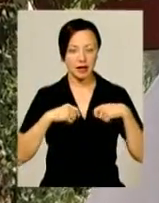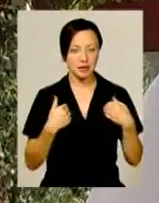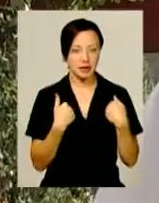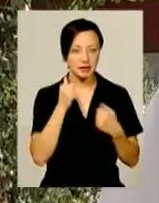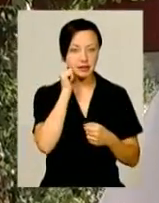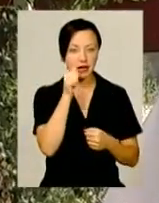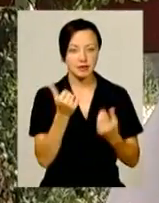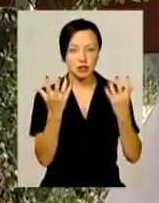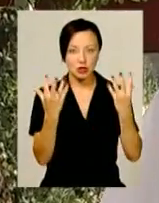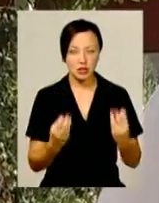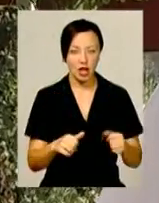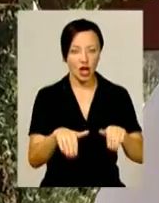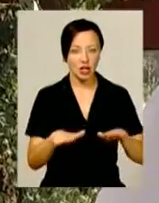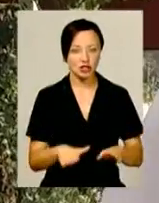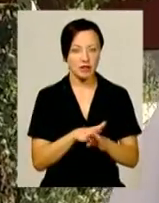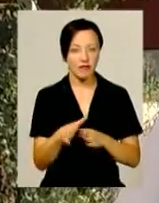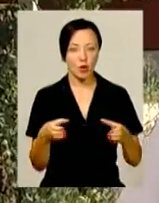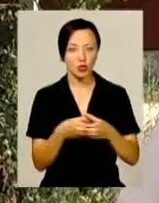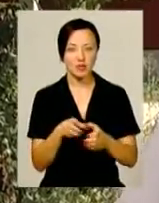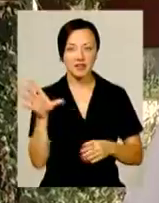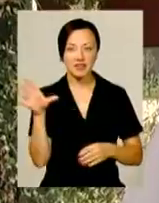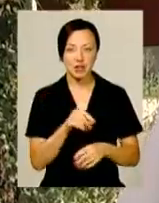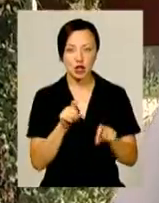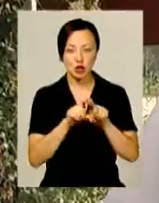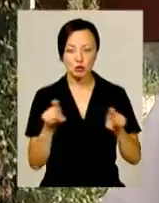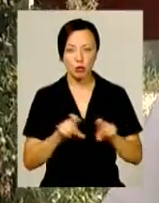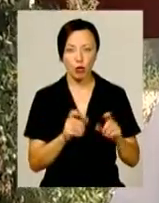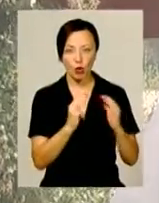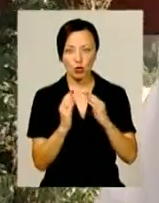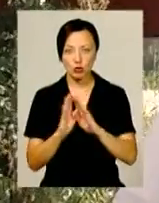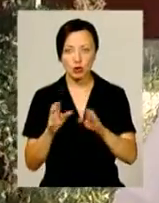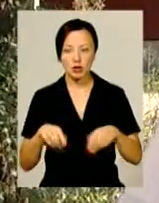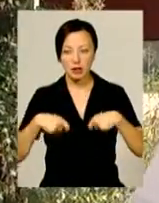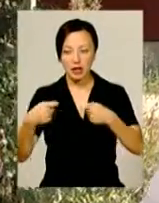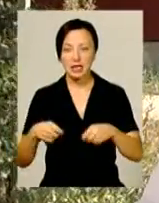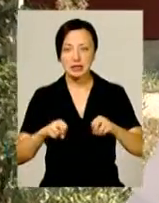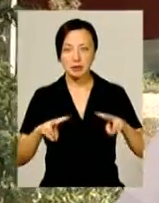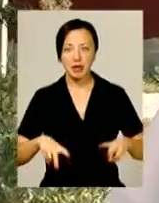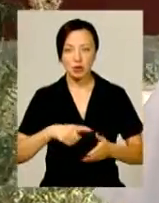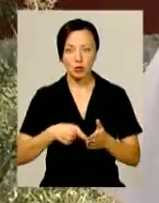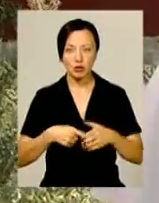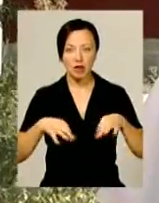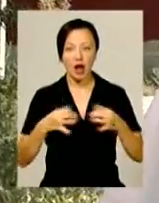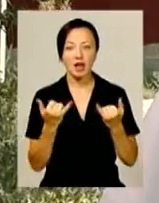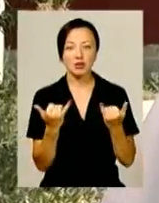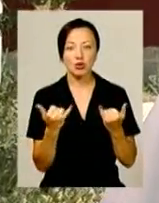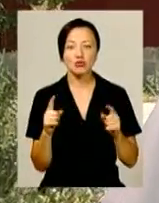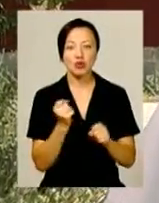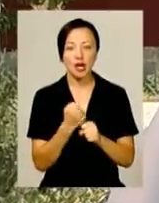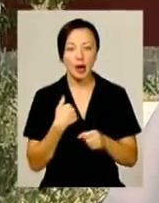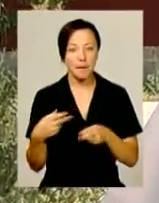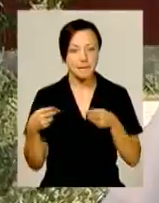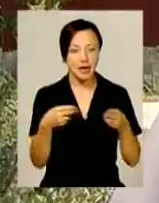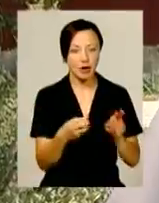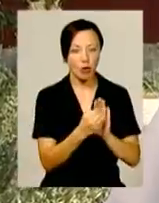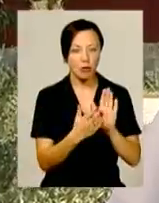з завтрашнього дня, рішенням виконкому всі споруди вже будуть «Спецкомунтранс». А що ви робите тут сьогодні? Я приїхав, я вже вам кажу,